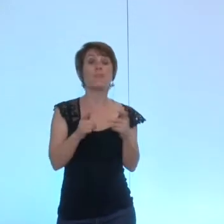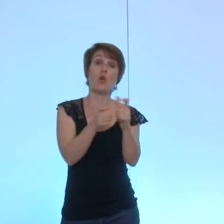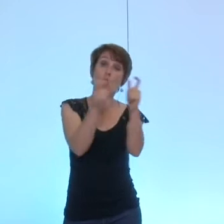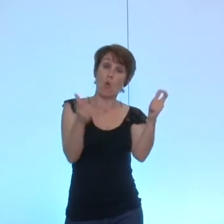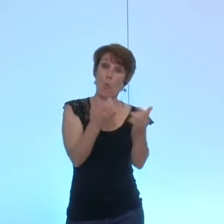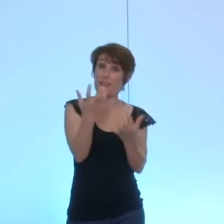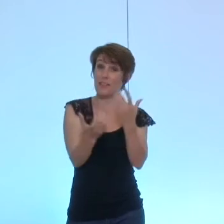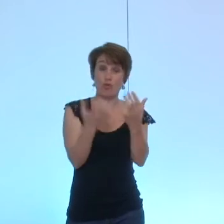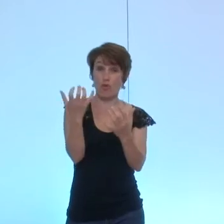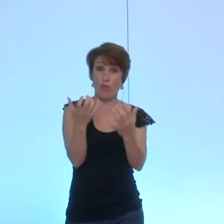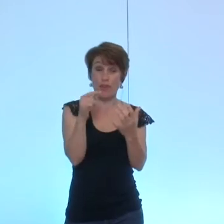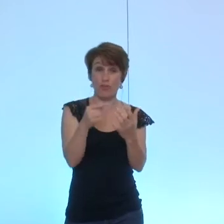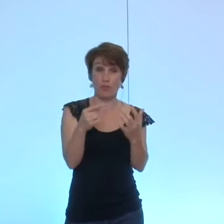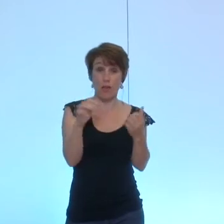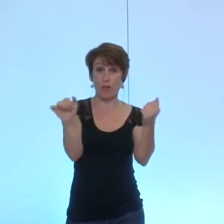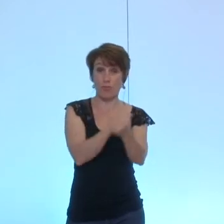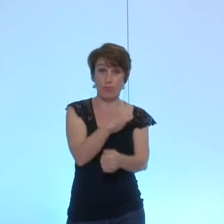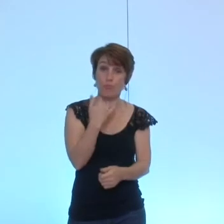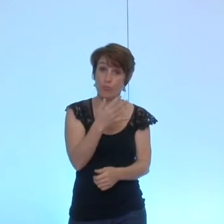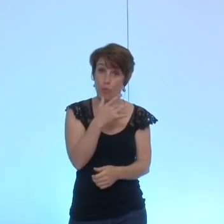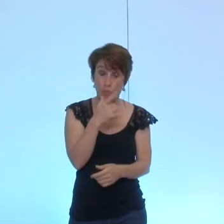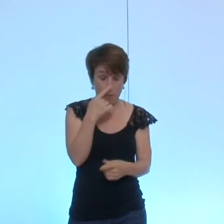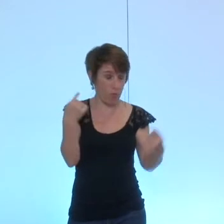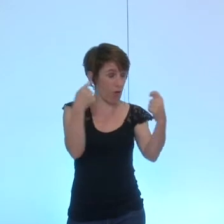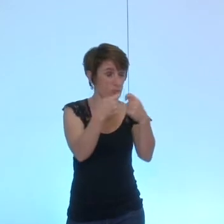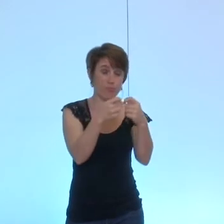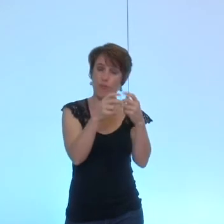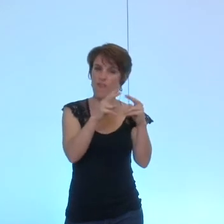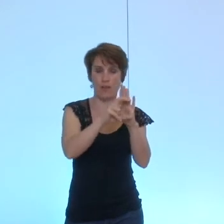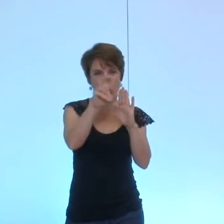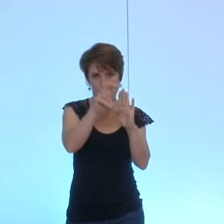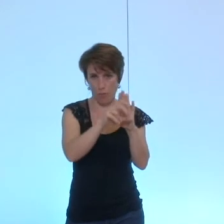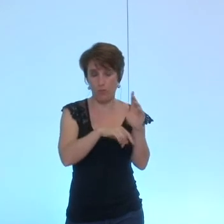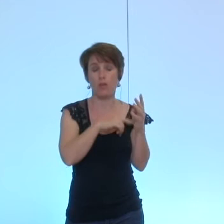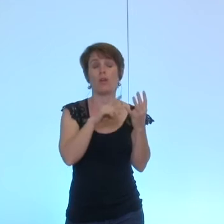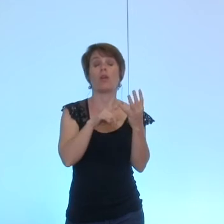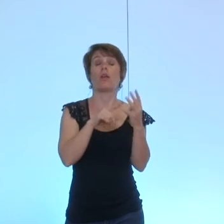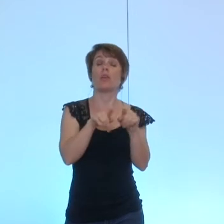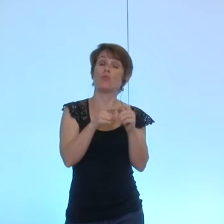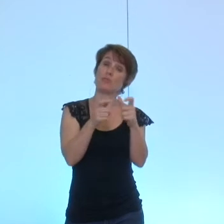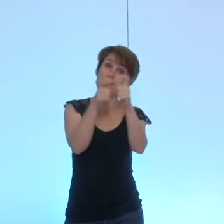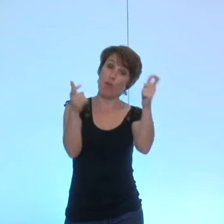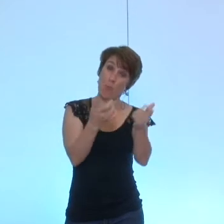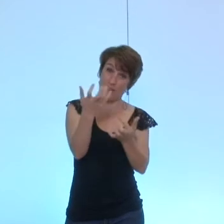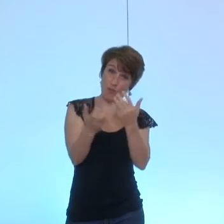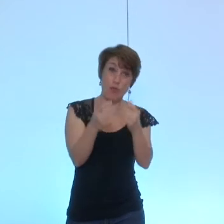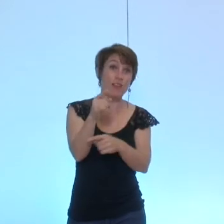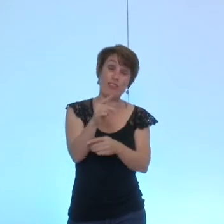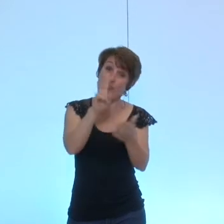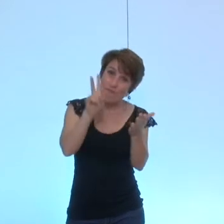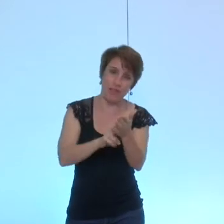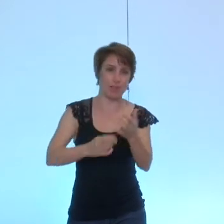indémontable parce qu'elle est adaptée à la ville de Grenoble et puis en se rappelant aussi que cette compagnie de chauffage c'est un véritable service public